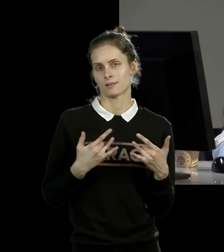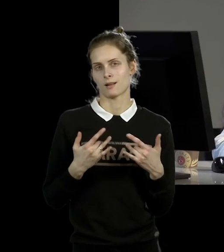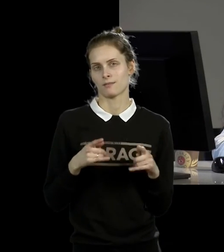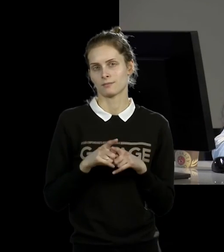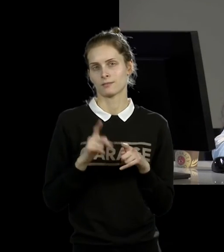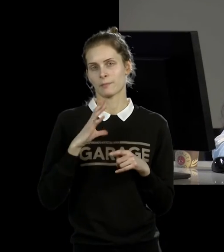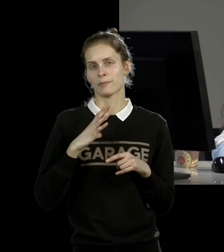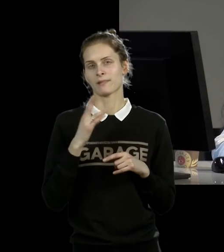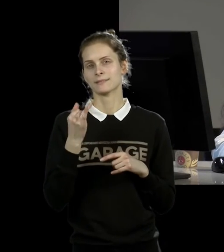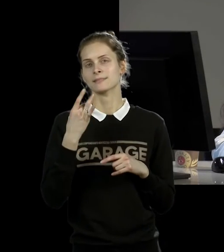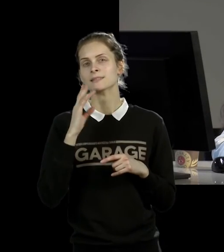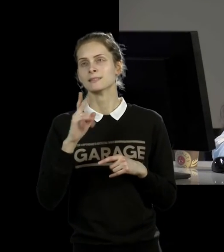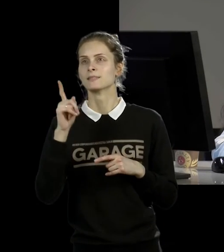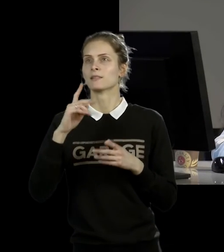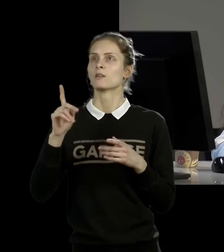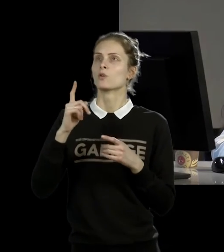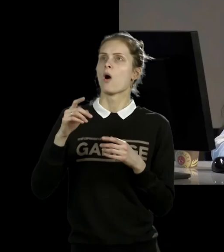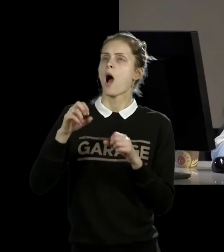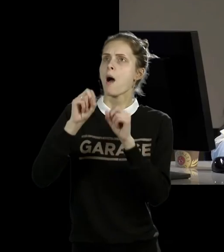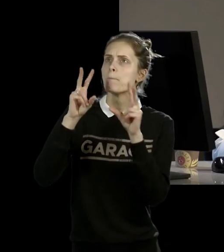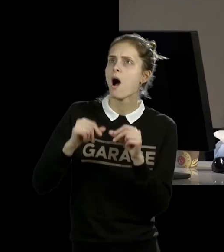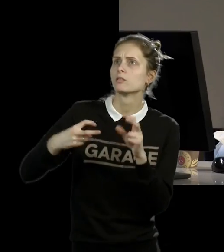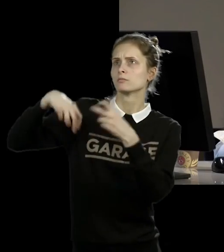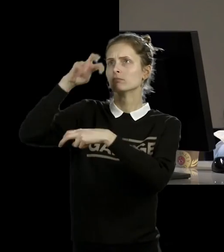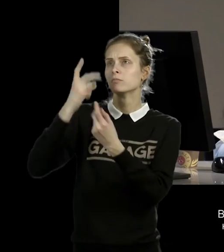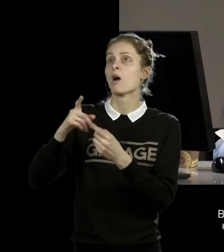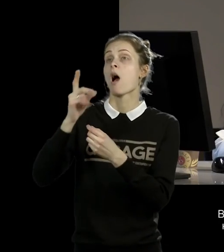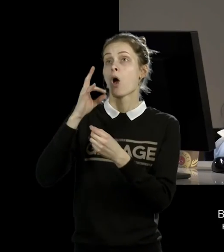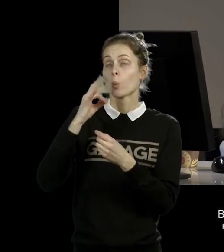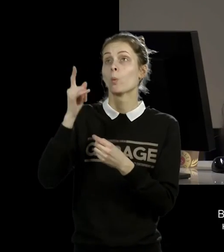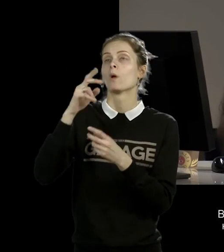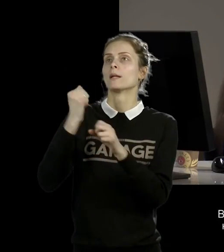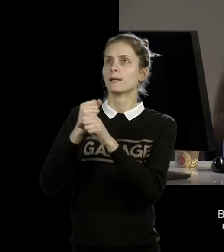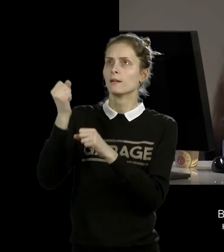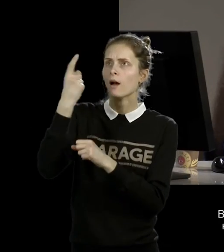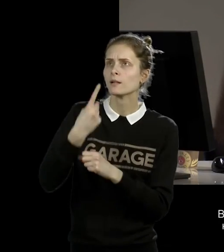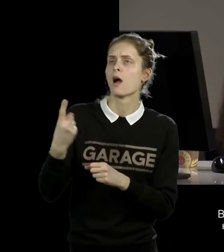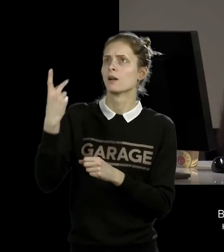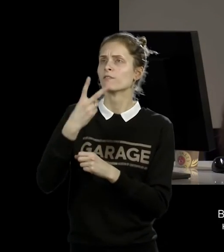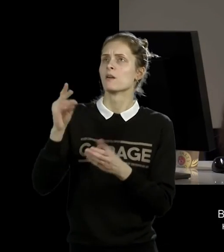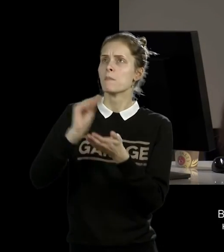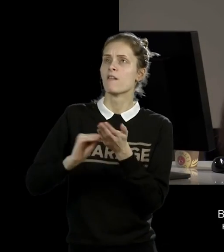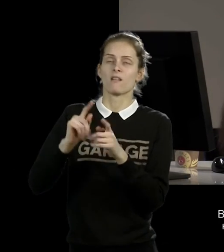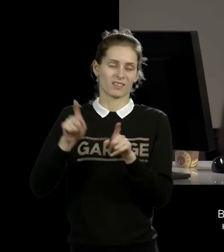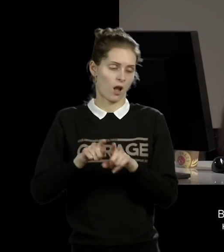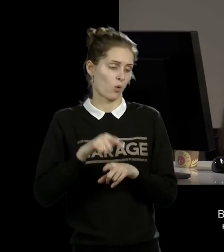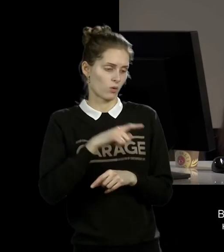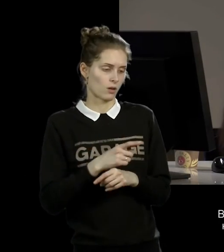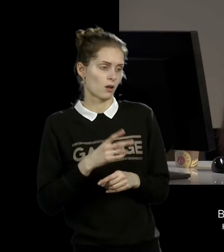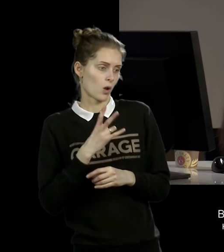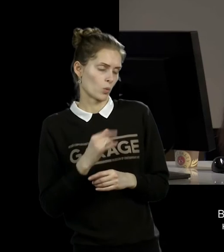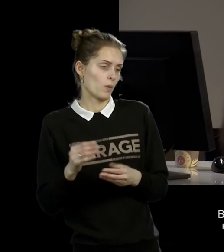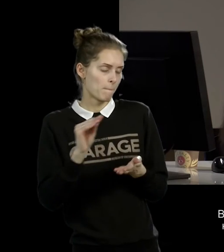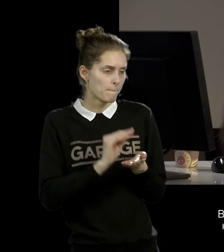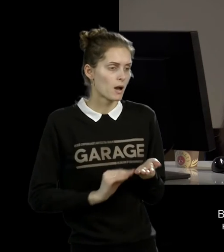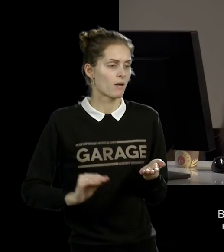цирковой номер, даже если цирковой номер опасен. В 1975 году Марина Абрамович знакомится с Улаем,